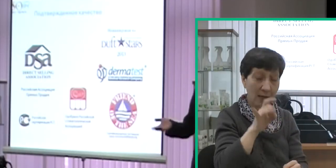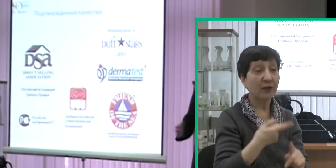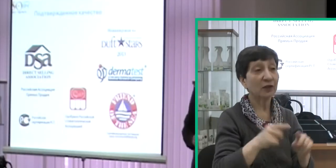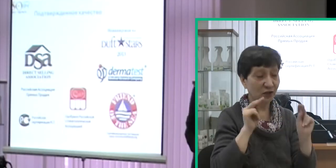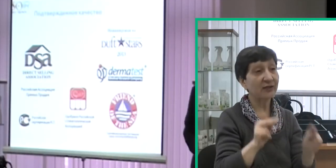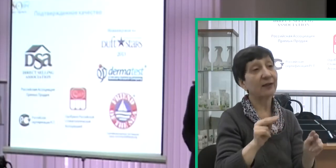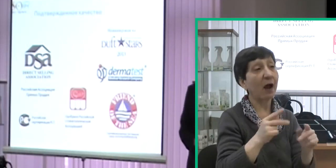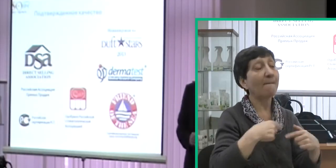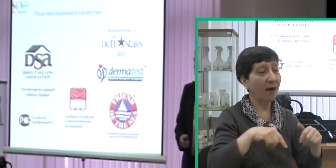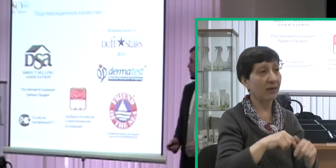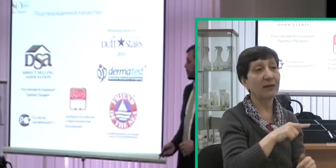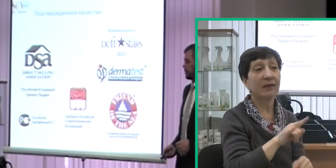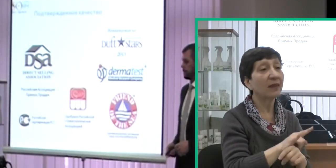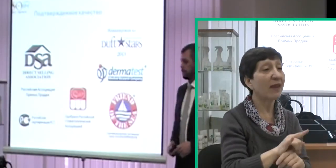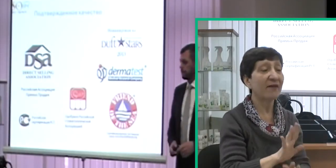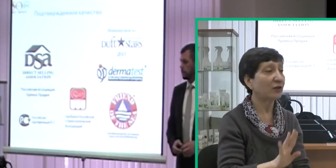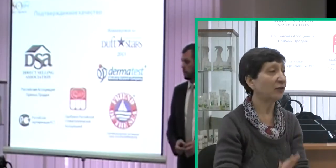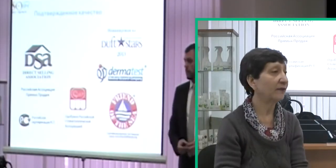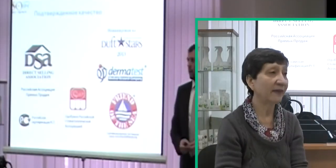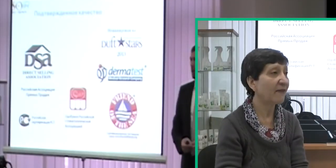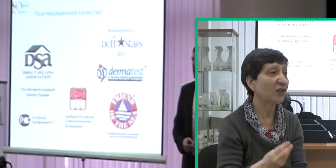ДЛР является членом этой ассоциации.